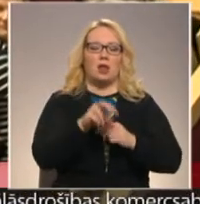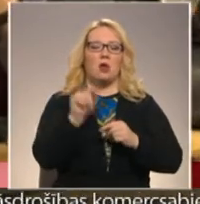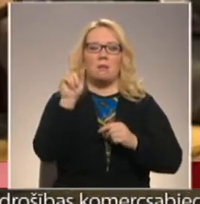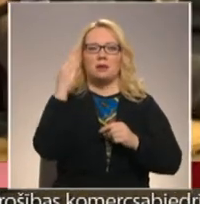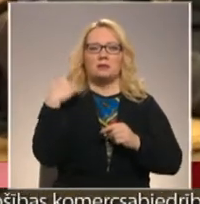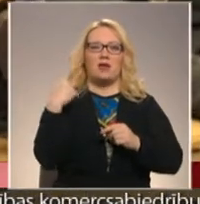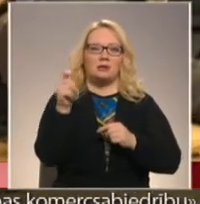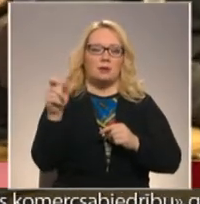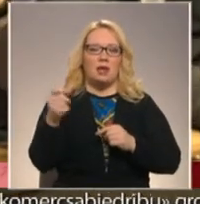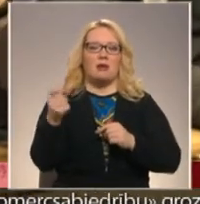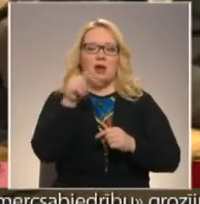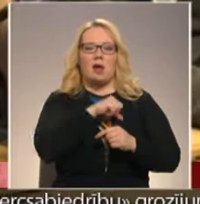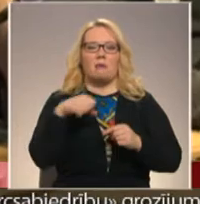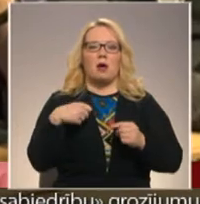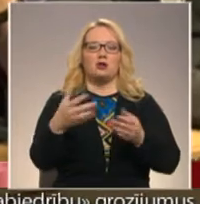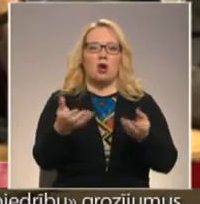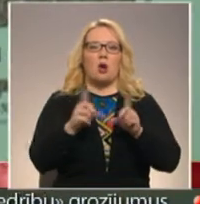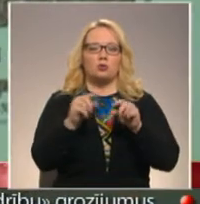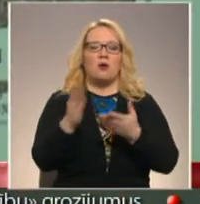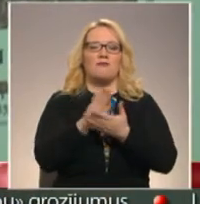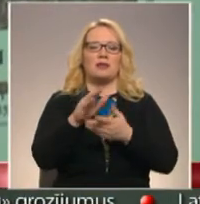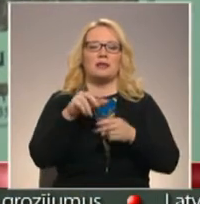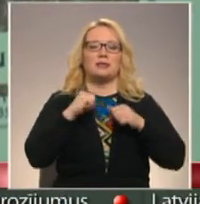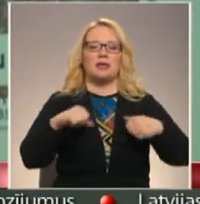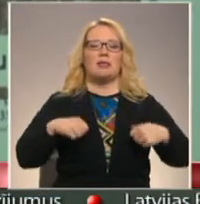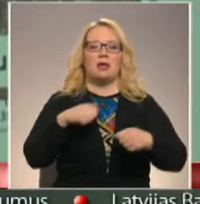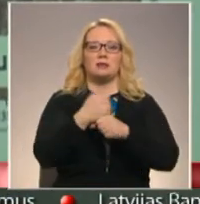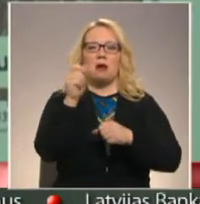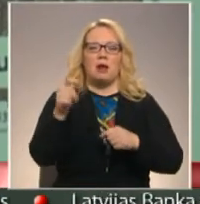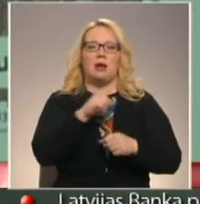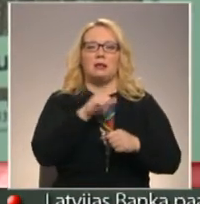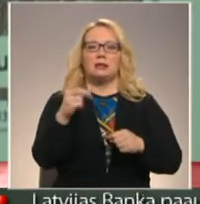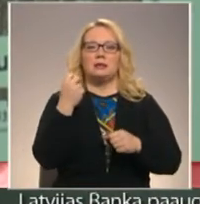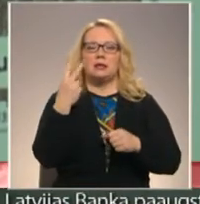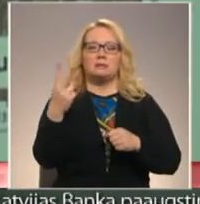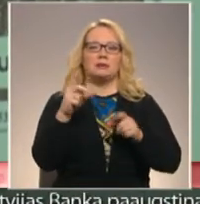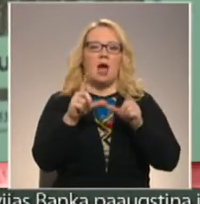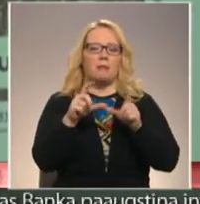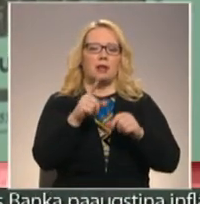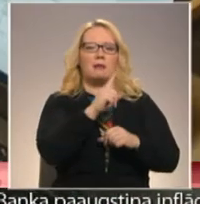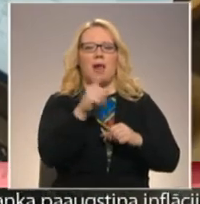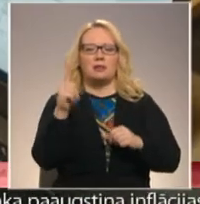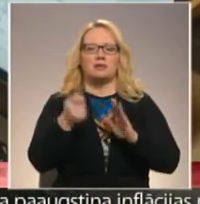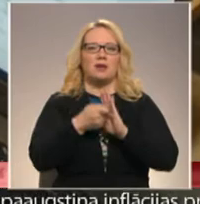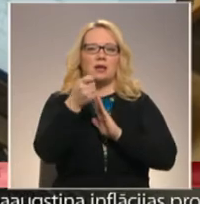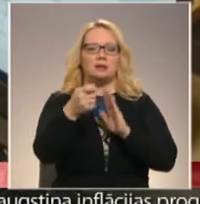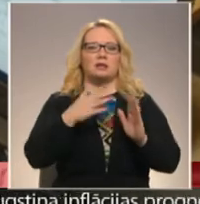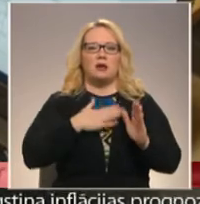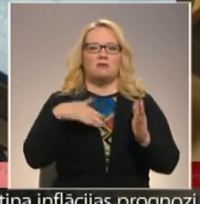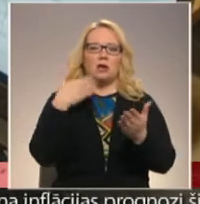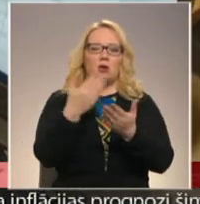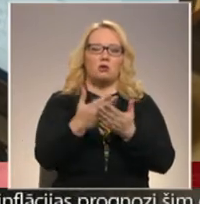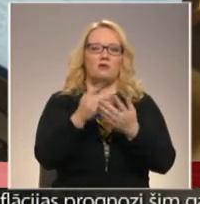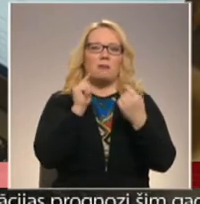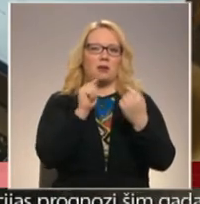maz Ventspilnieku, vairāk pašu uzņēmuma un vids dienestu pārstāvi, vēl līdz 13. aprīlim ikviens var iesniegt savus ierosinājumus